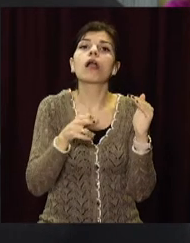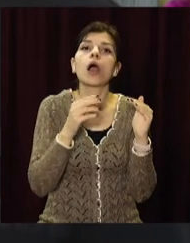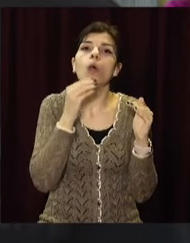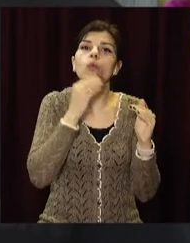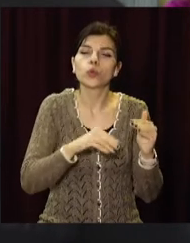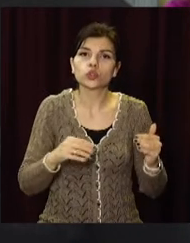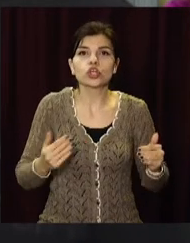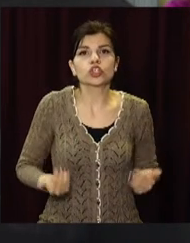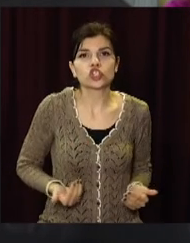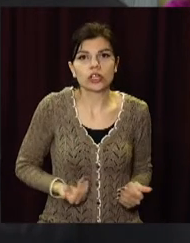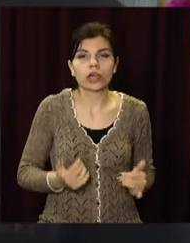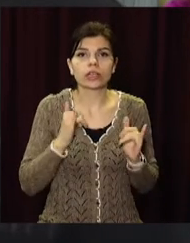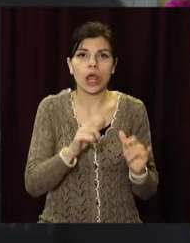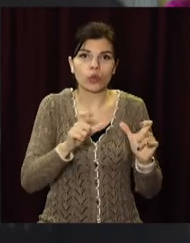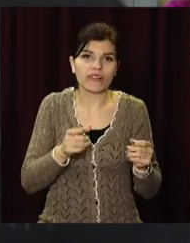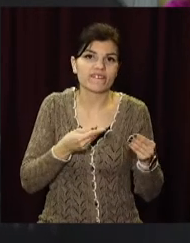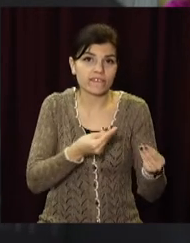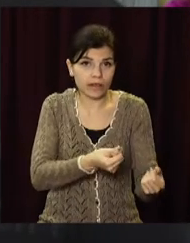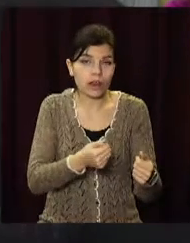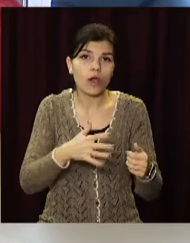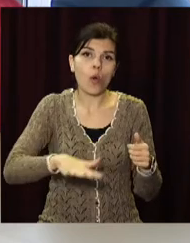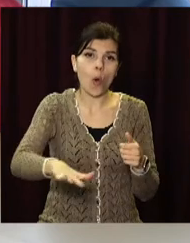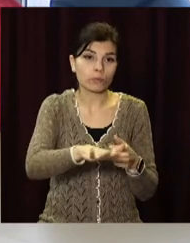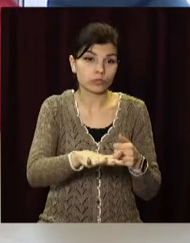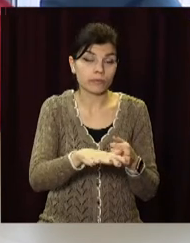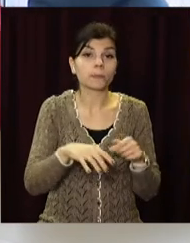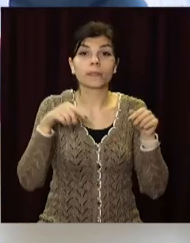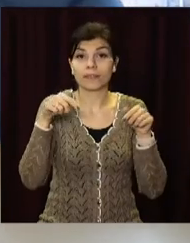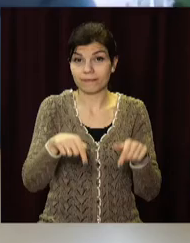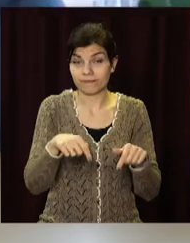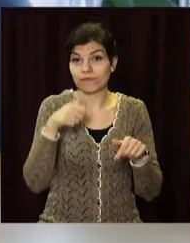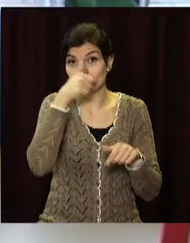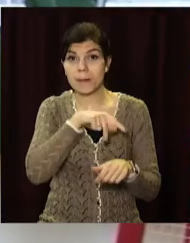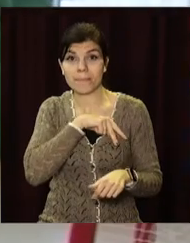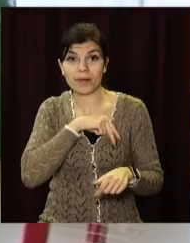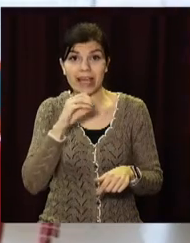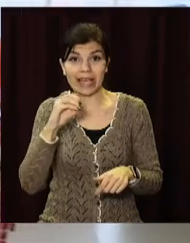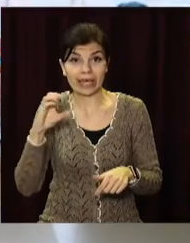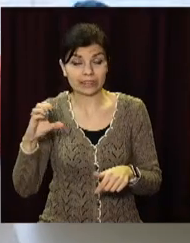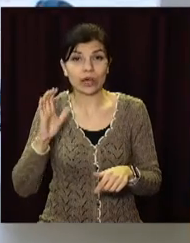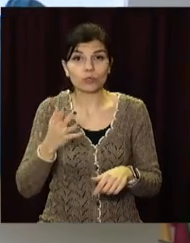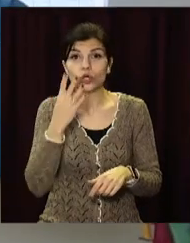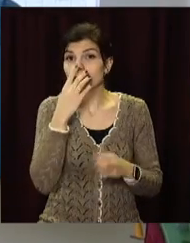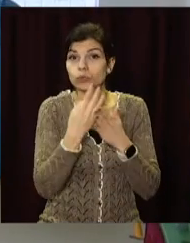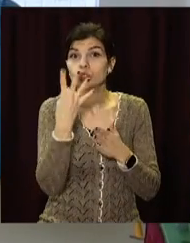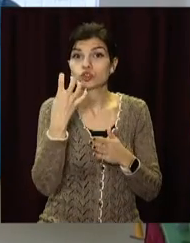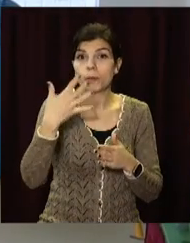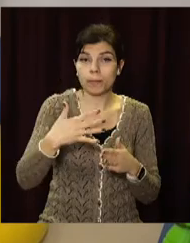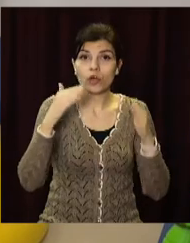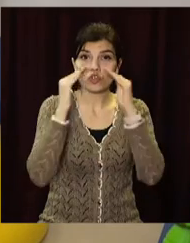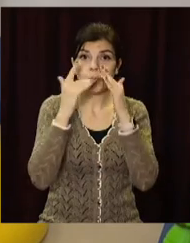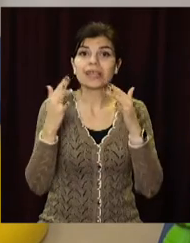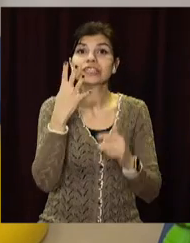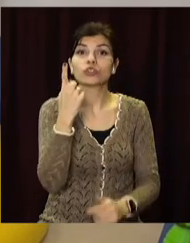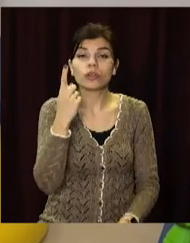життя громади або обществу. Цьогоріч за архітектурну премію ЄС змагатиметься майже 450 споруд із